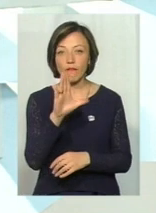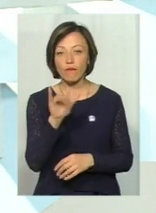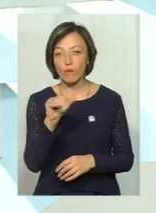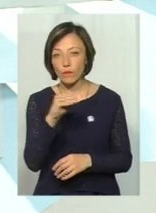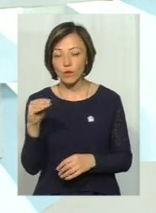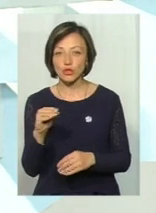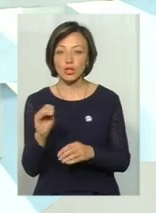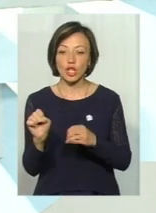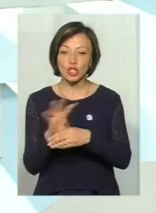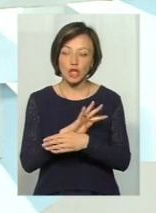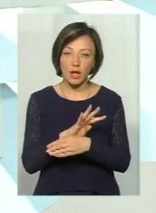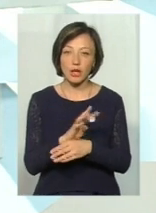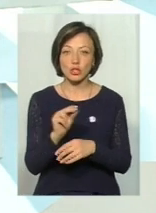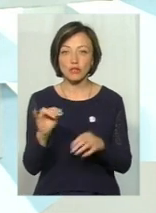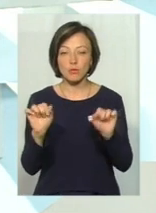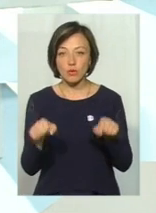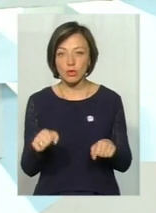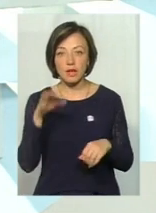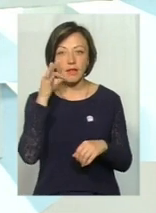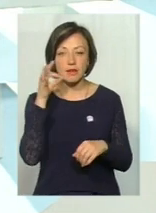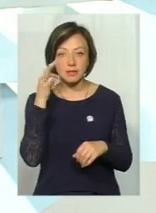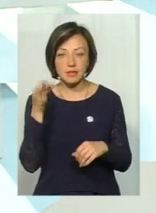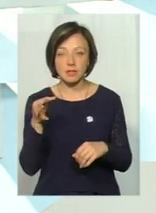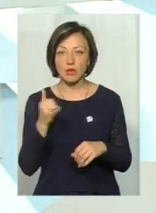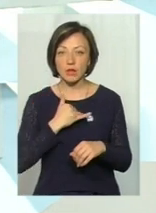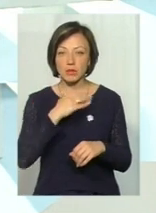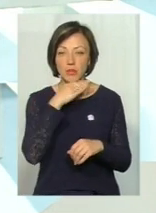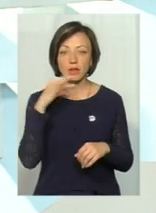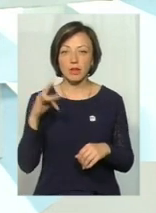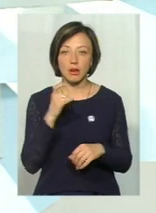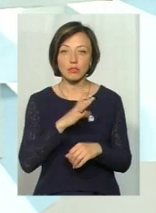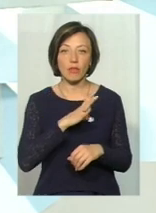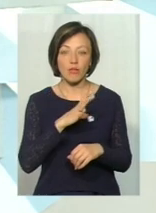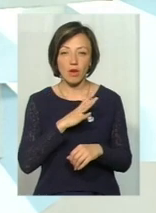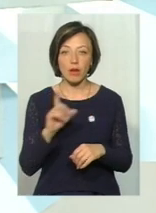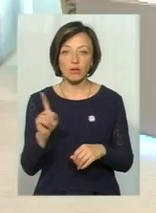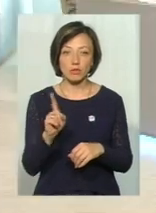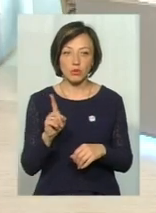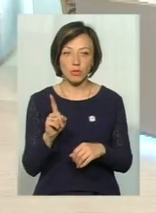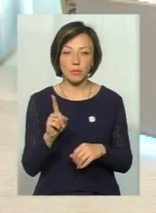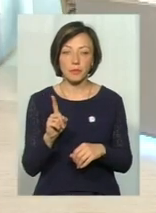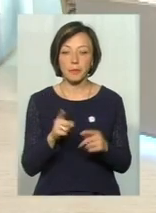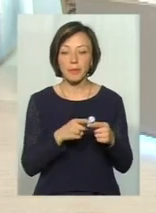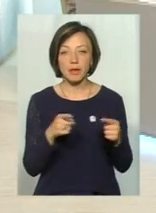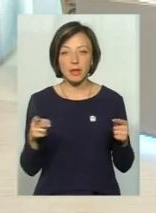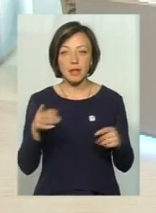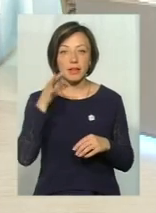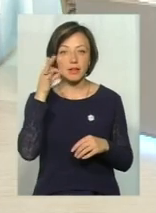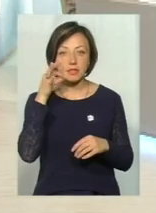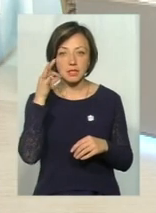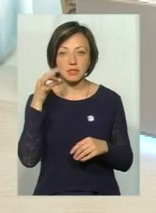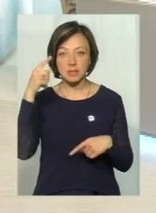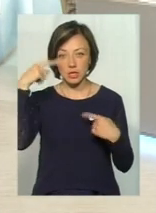їжаки десь можуть, чи може бути лисиця. У нас неодноразово бувають такі періоди, що лисиці